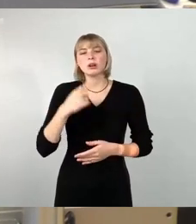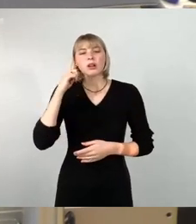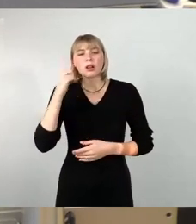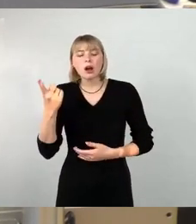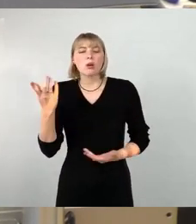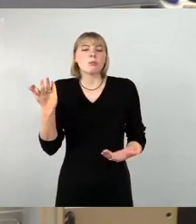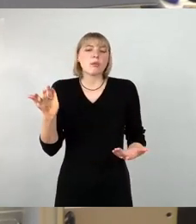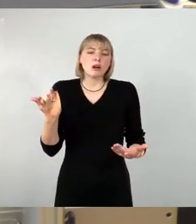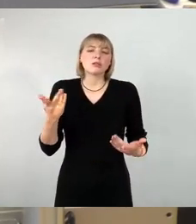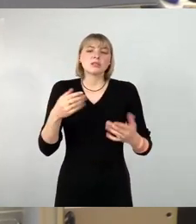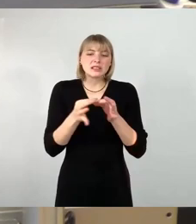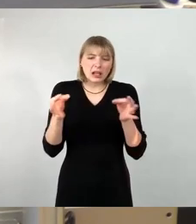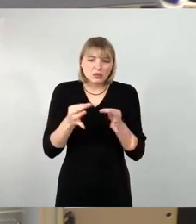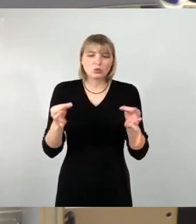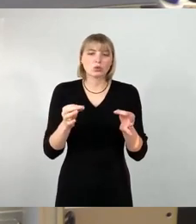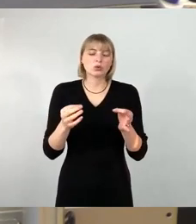Satzungsentwurf ist.